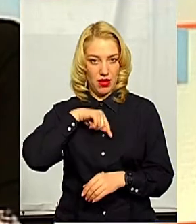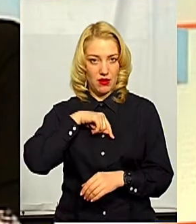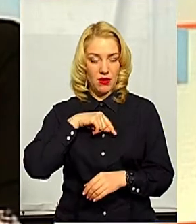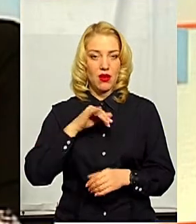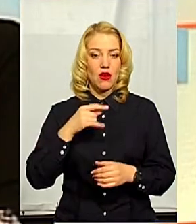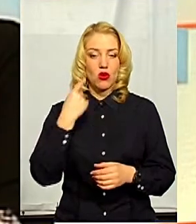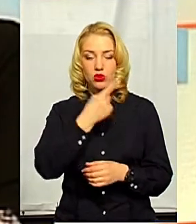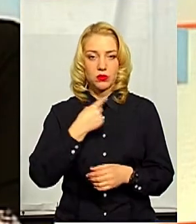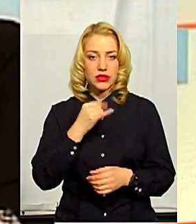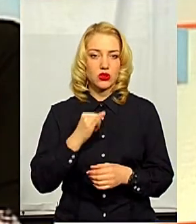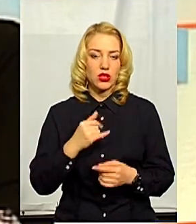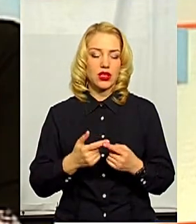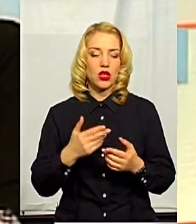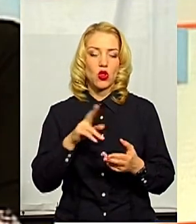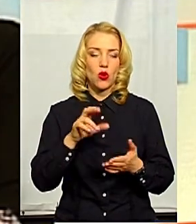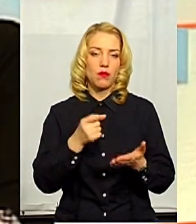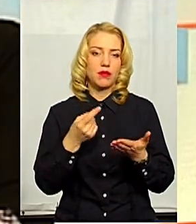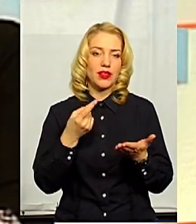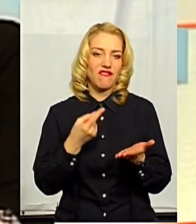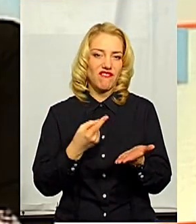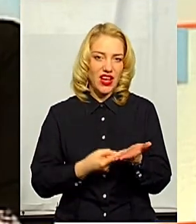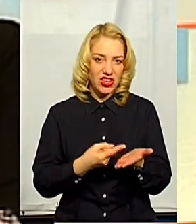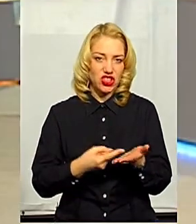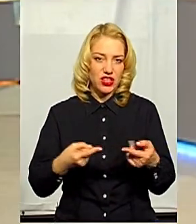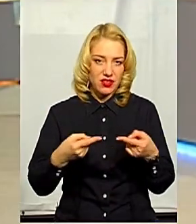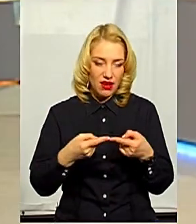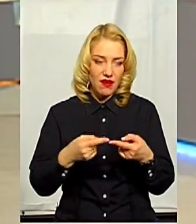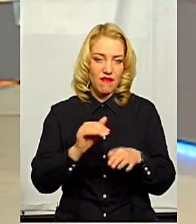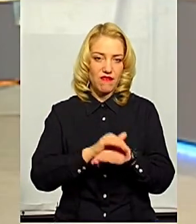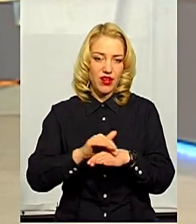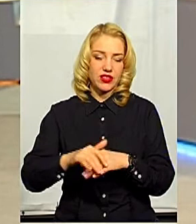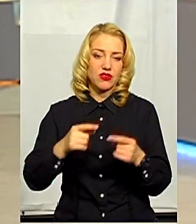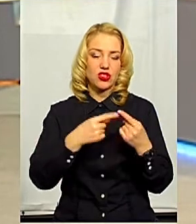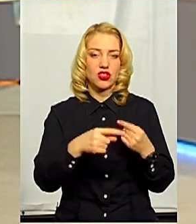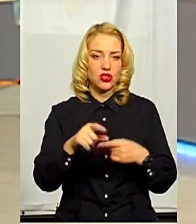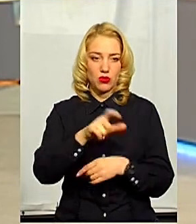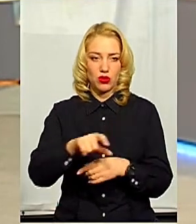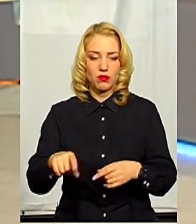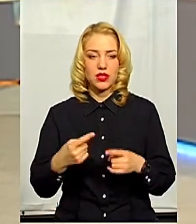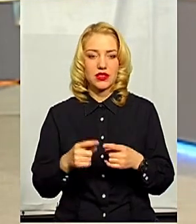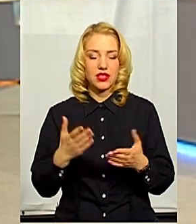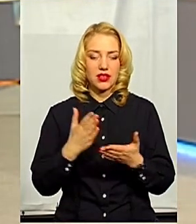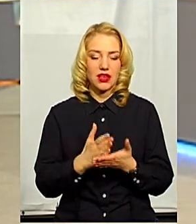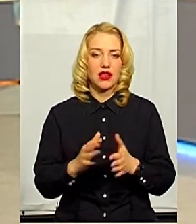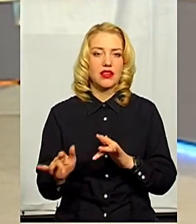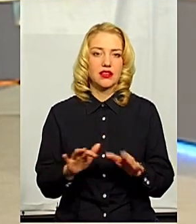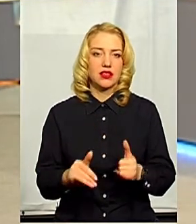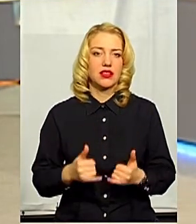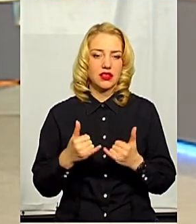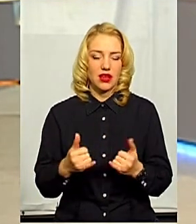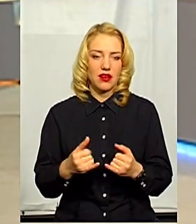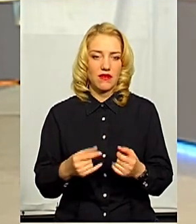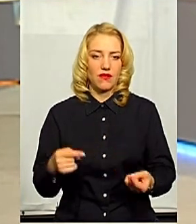підтвердження певних фактів з іншими людьми. Це є визначення алгоритму дій для